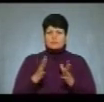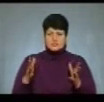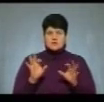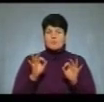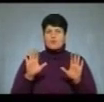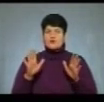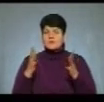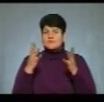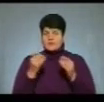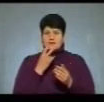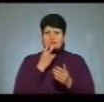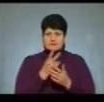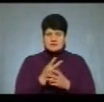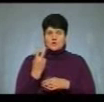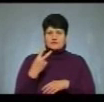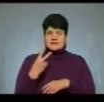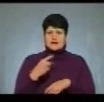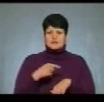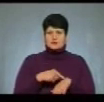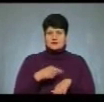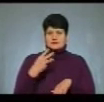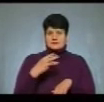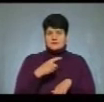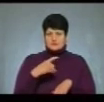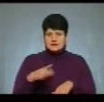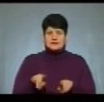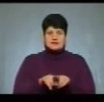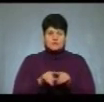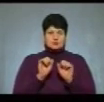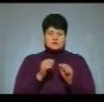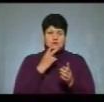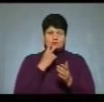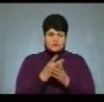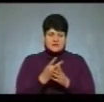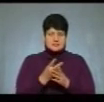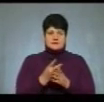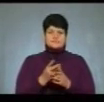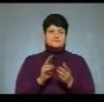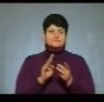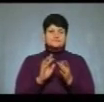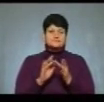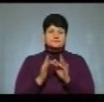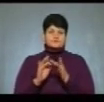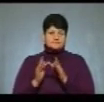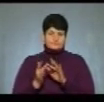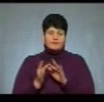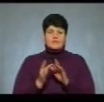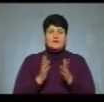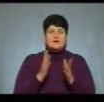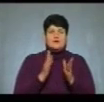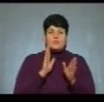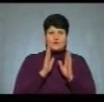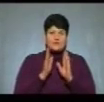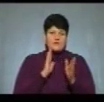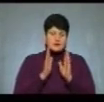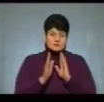події дня дивіться о 20.30. Також сюжети наших кореспондентів ви можете переглянути на нашій сторінці «Юей Тернопіль» у соцмережі Facebook.